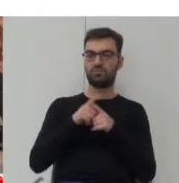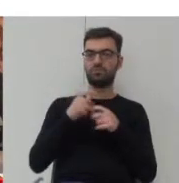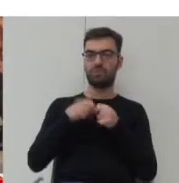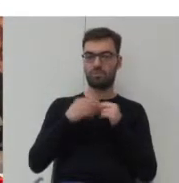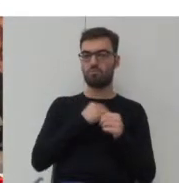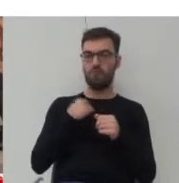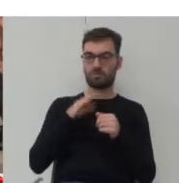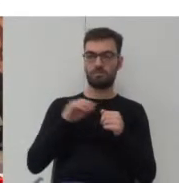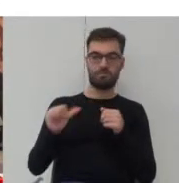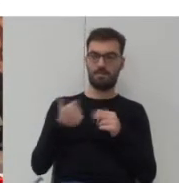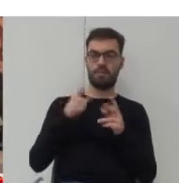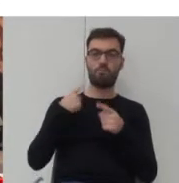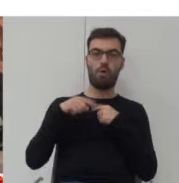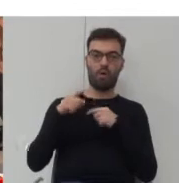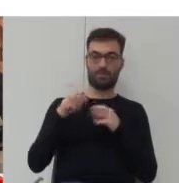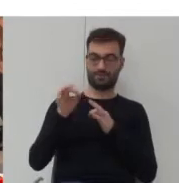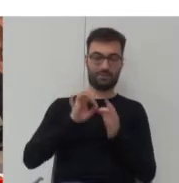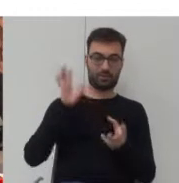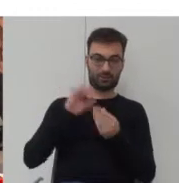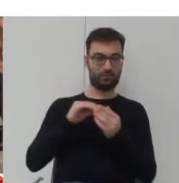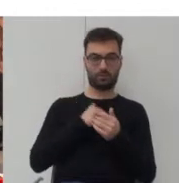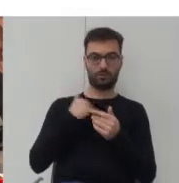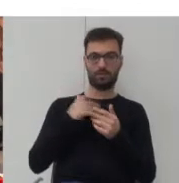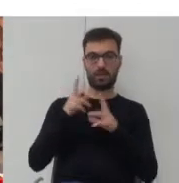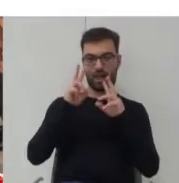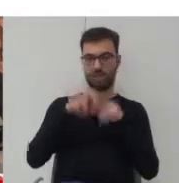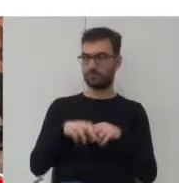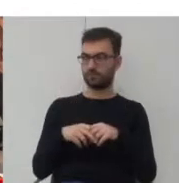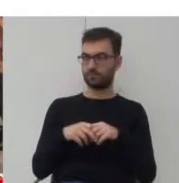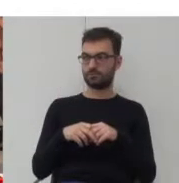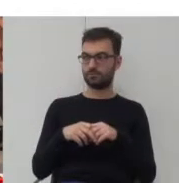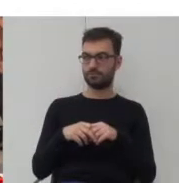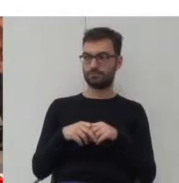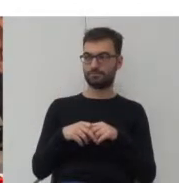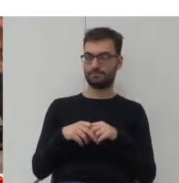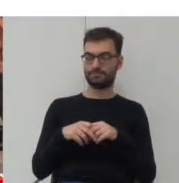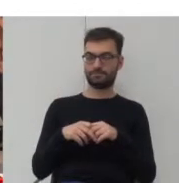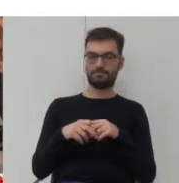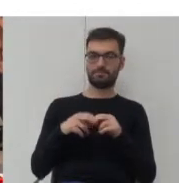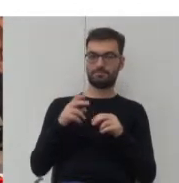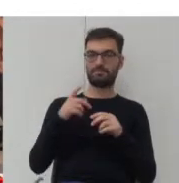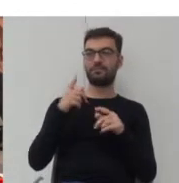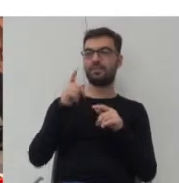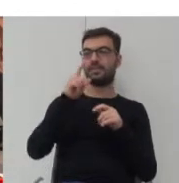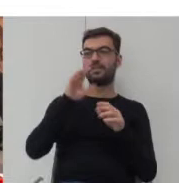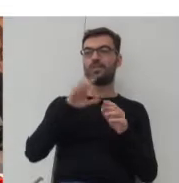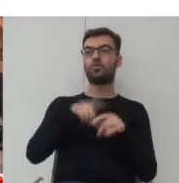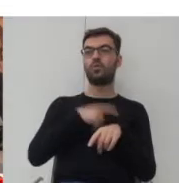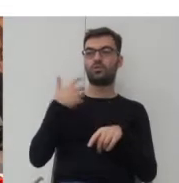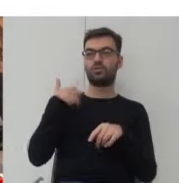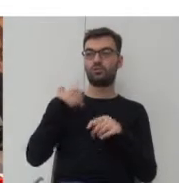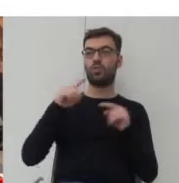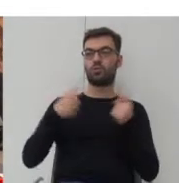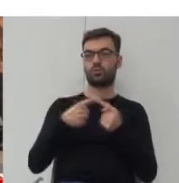pokolenie w dziejach w zasadzie jakby analizowania tego typu wskaźników które ma przewidywaną długość życia